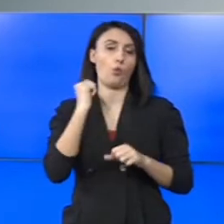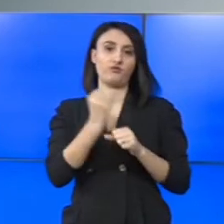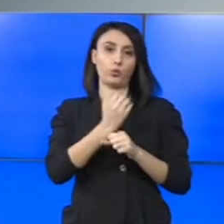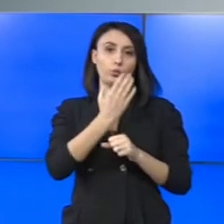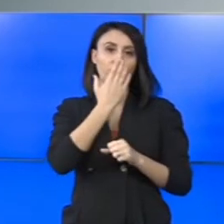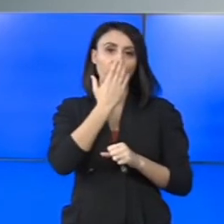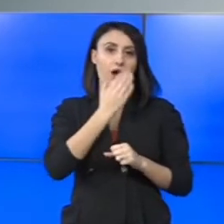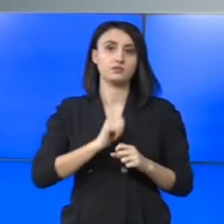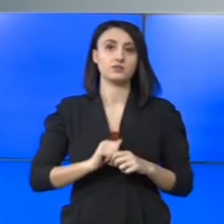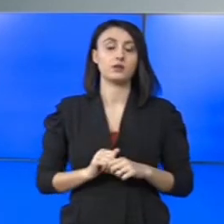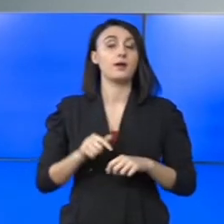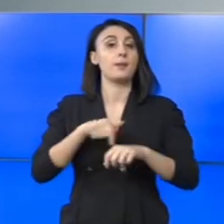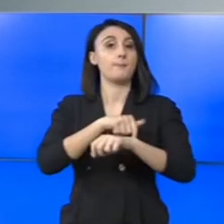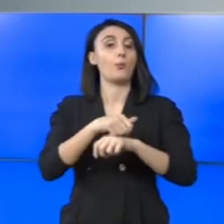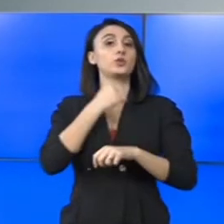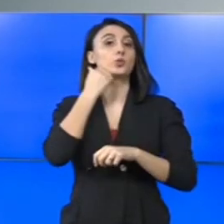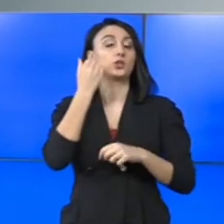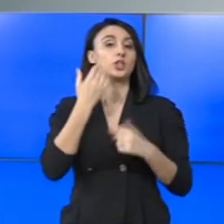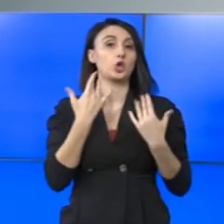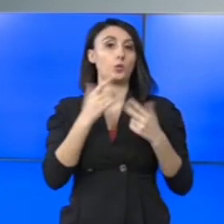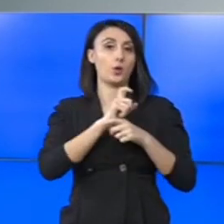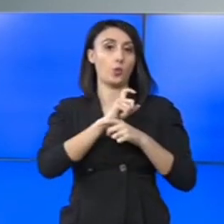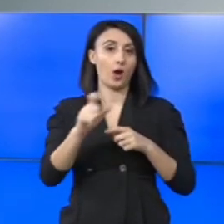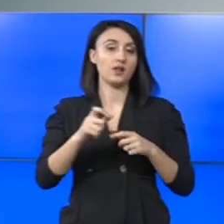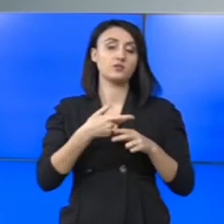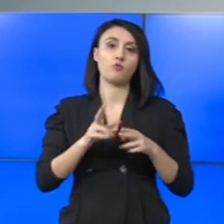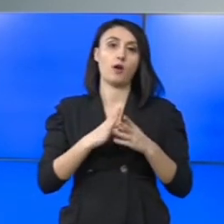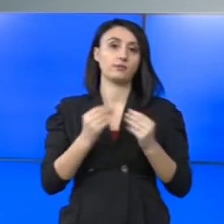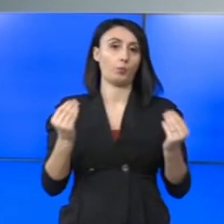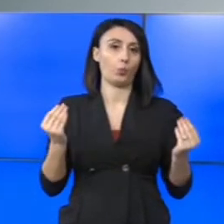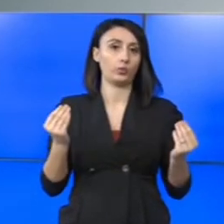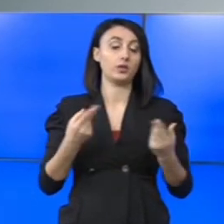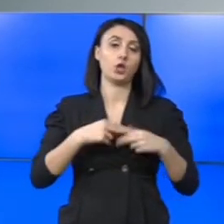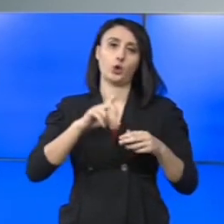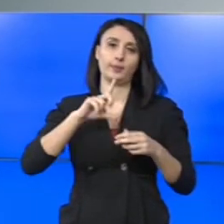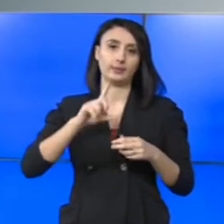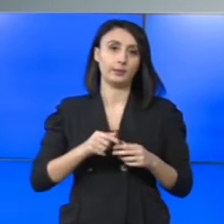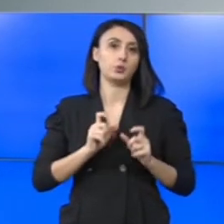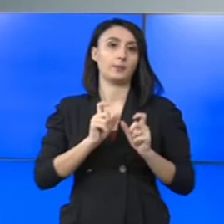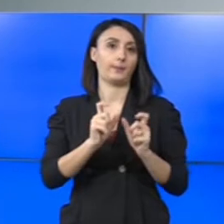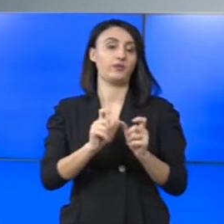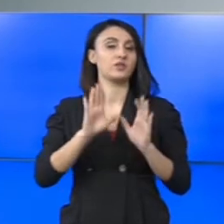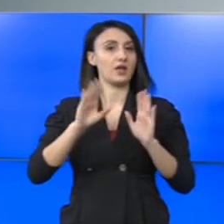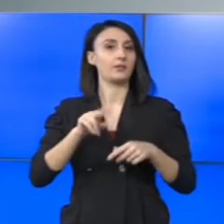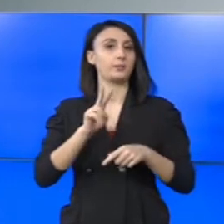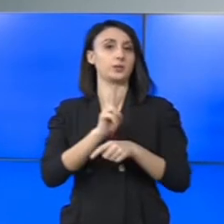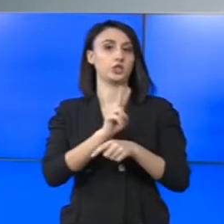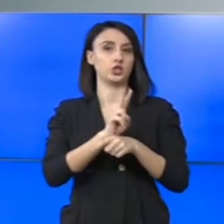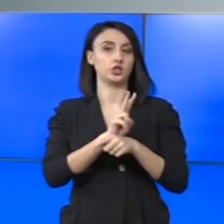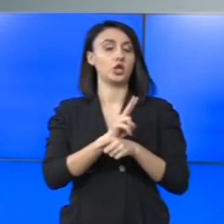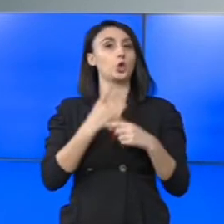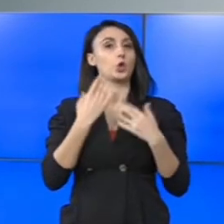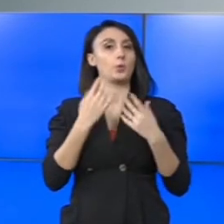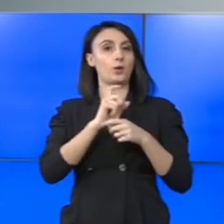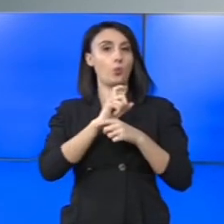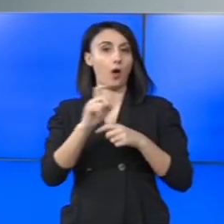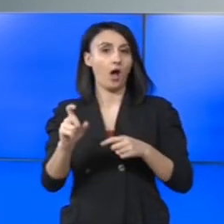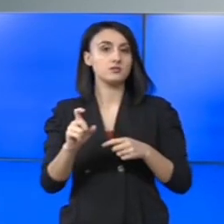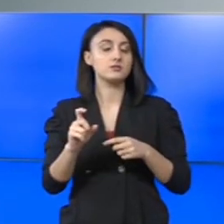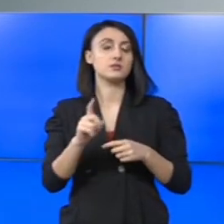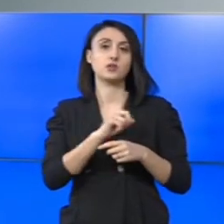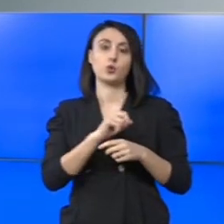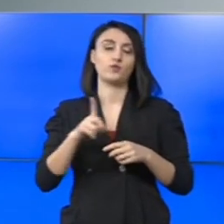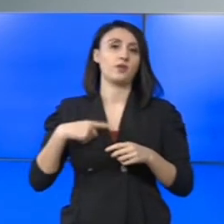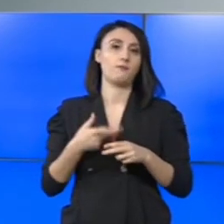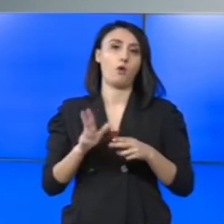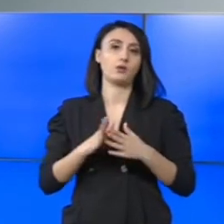față în momentul în care numărul de cazuri a fost foarte mare. Noi trebuie să prevenim, să avem grijă ca numărul de cazuri să nu